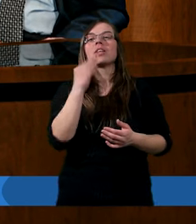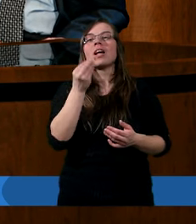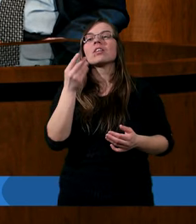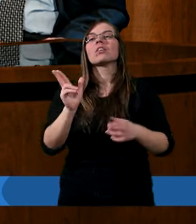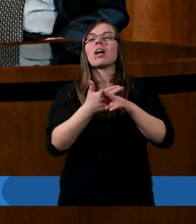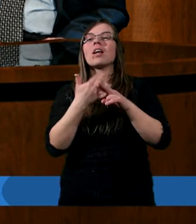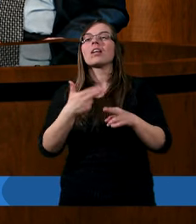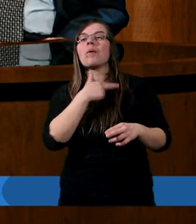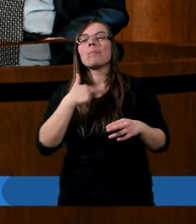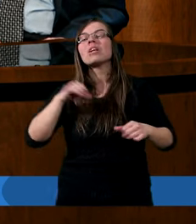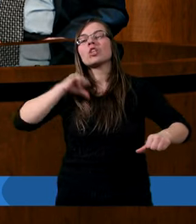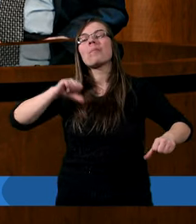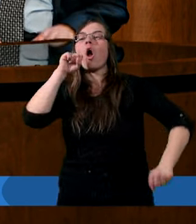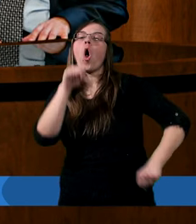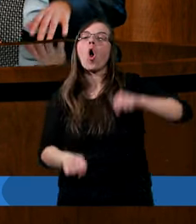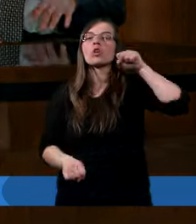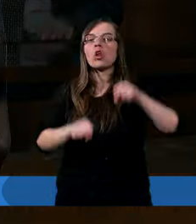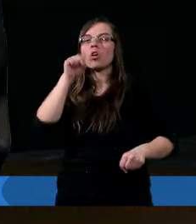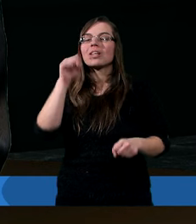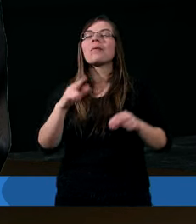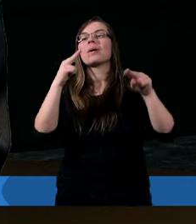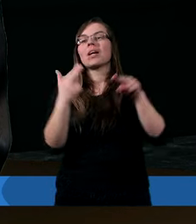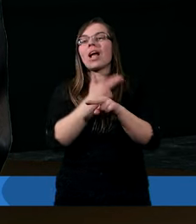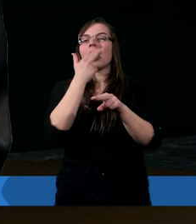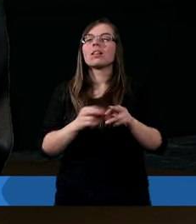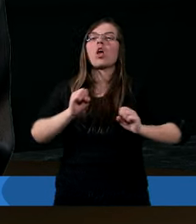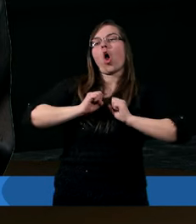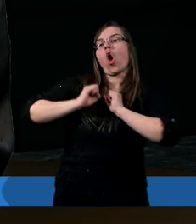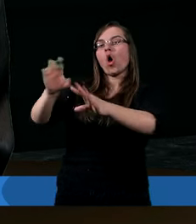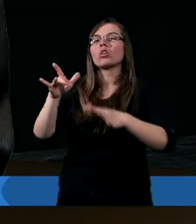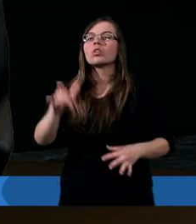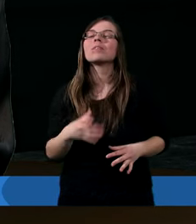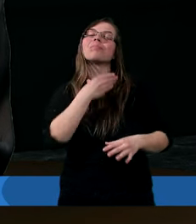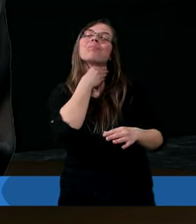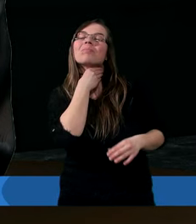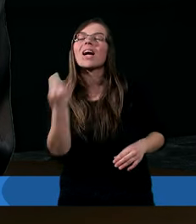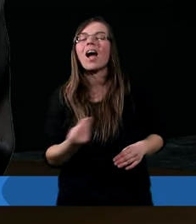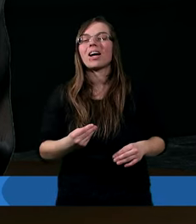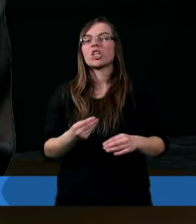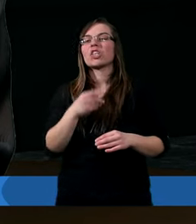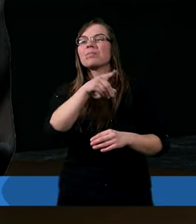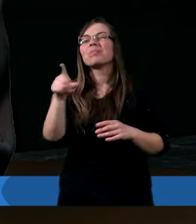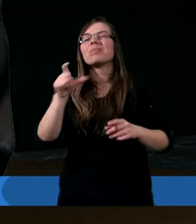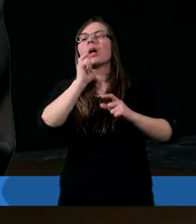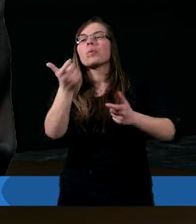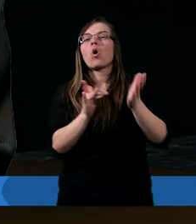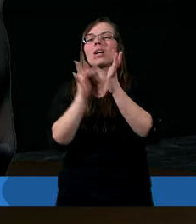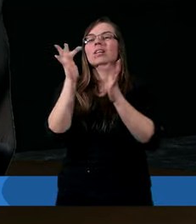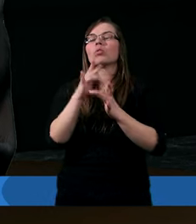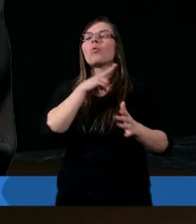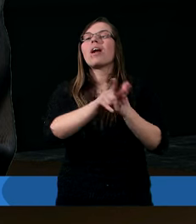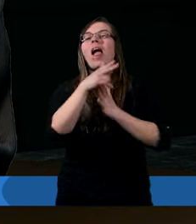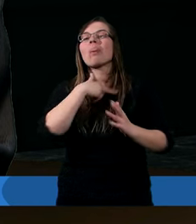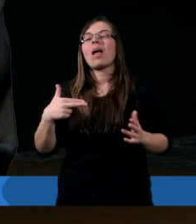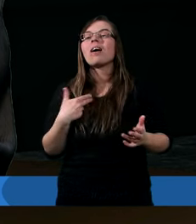że kiedy my siebie osądzamy, kiedy odrzucamy, gardzimy tym, co Chrystus